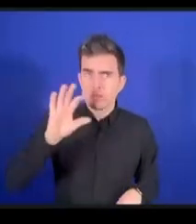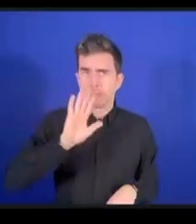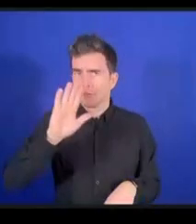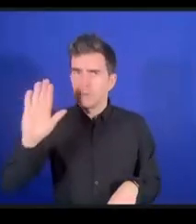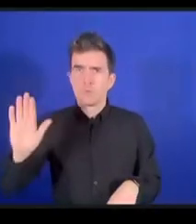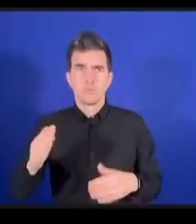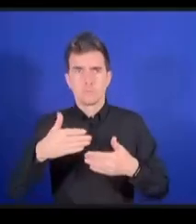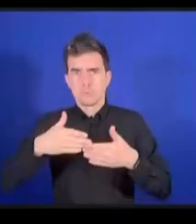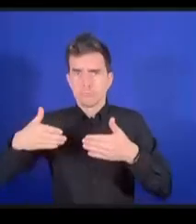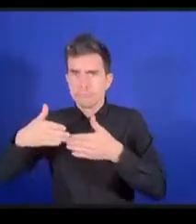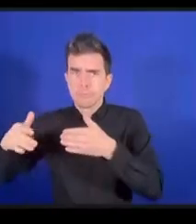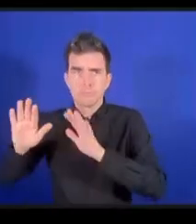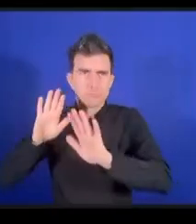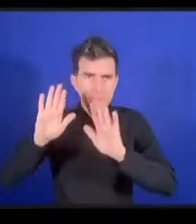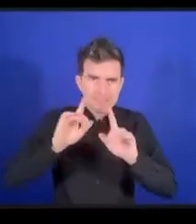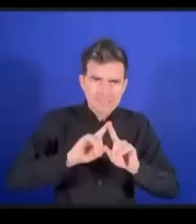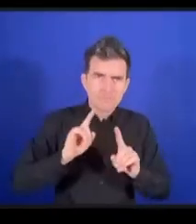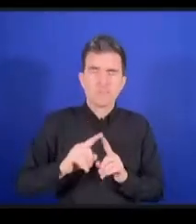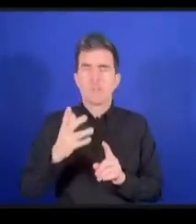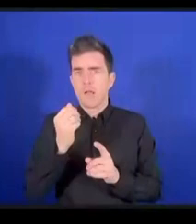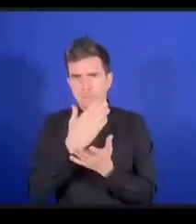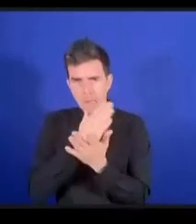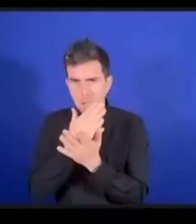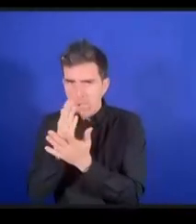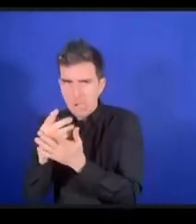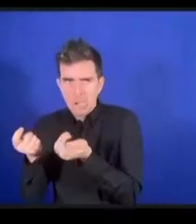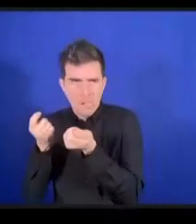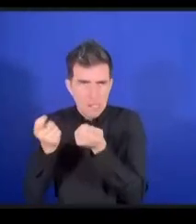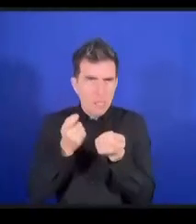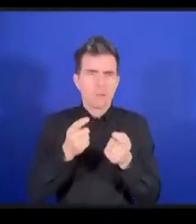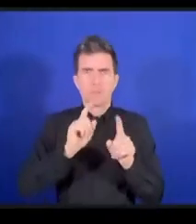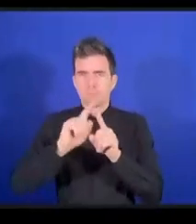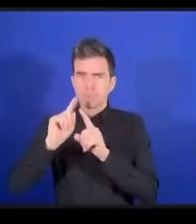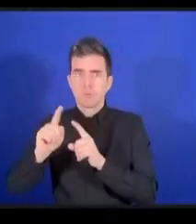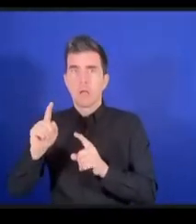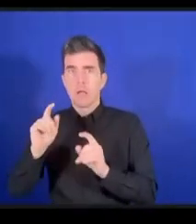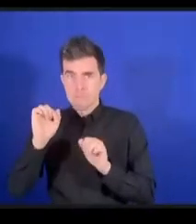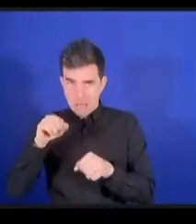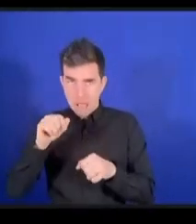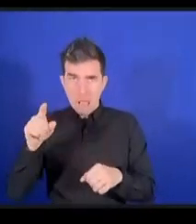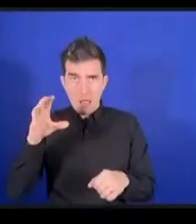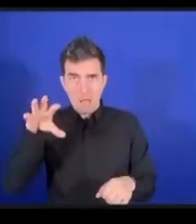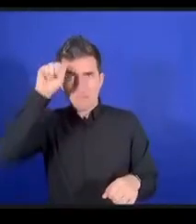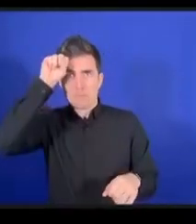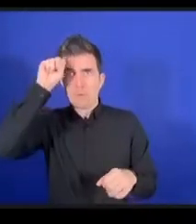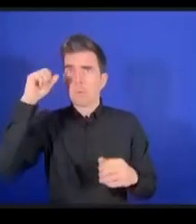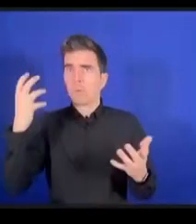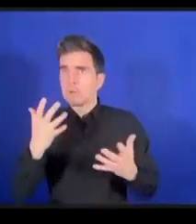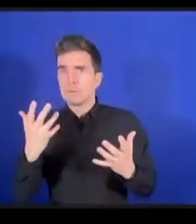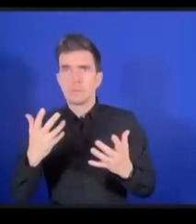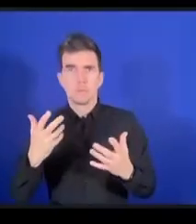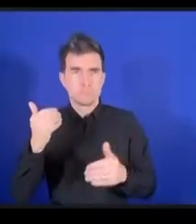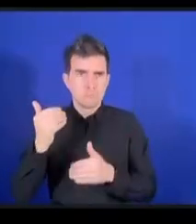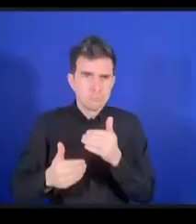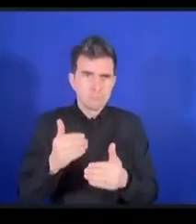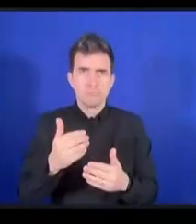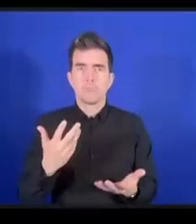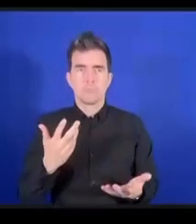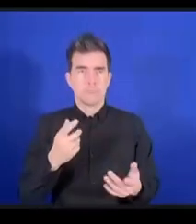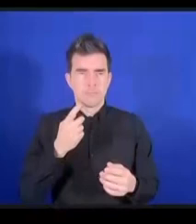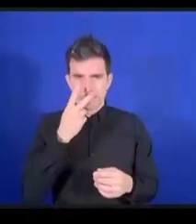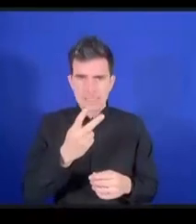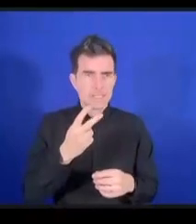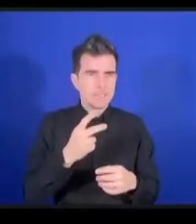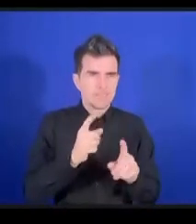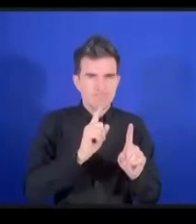de mémoire que l'on a réussi à faire, disséquer pour arriver maintenant à